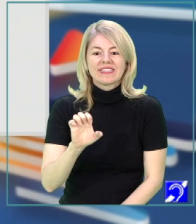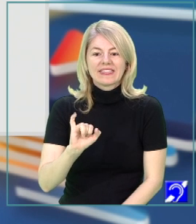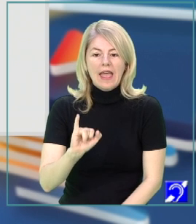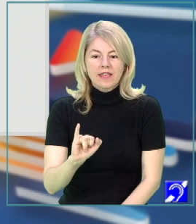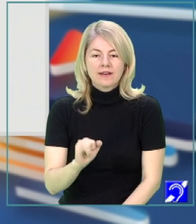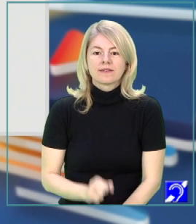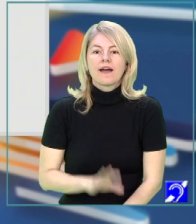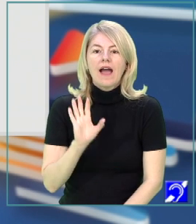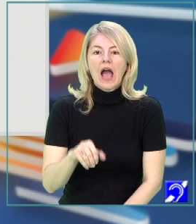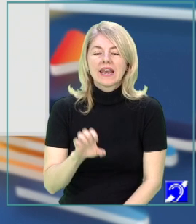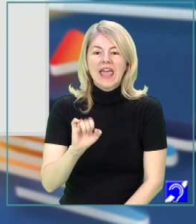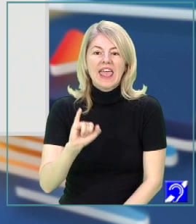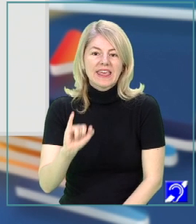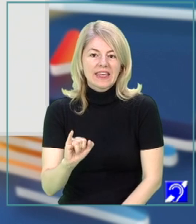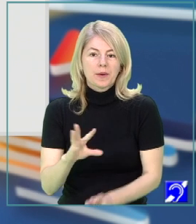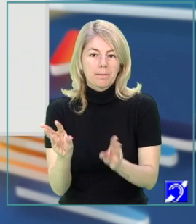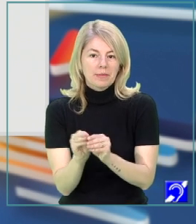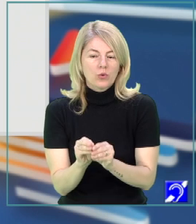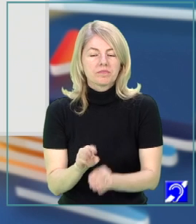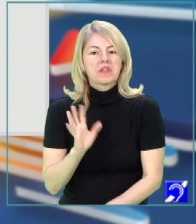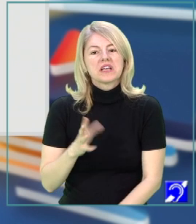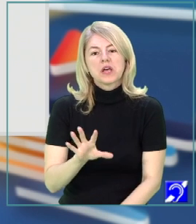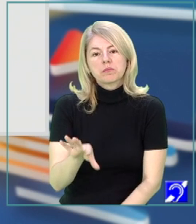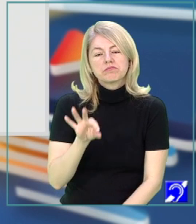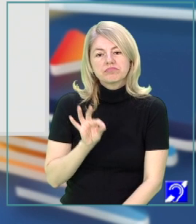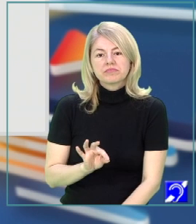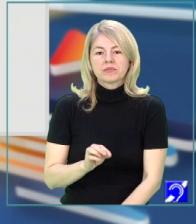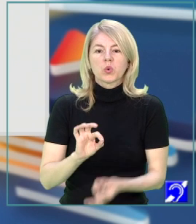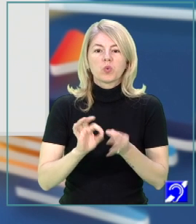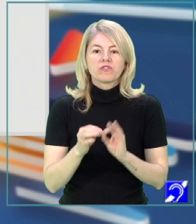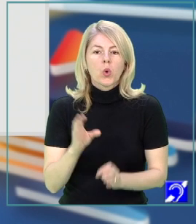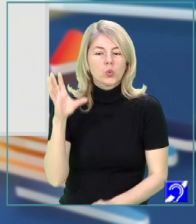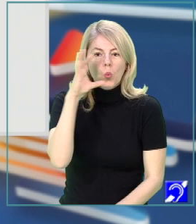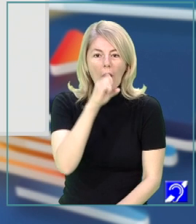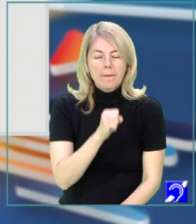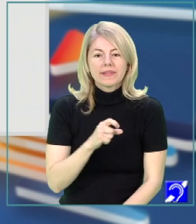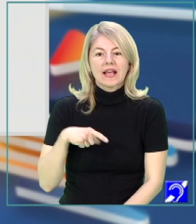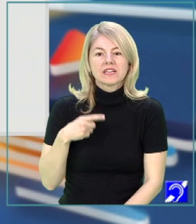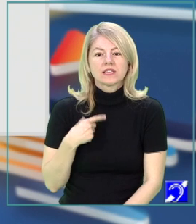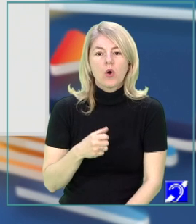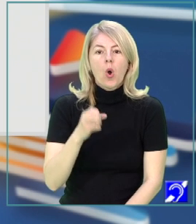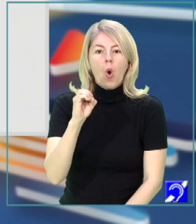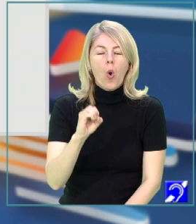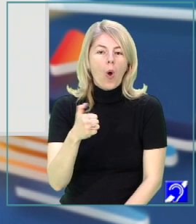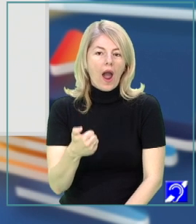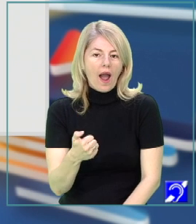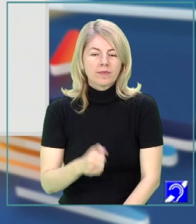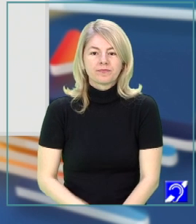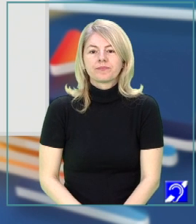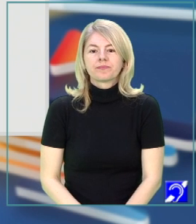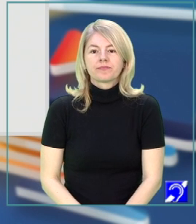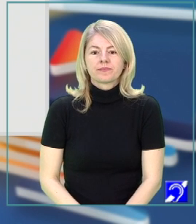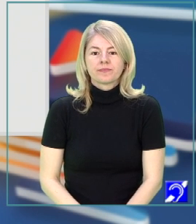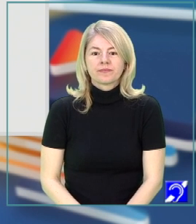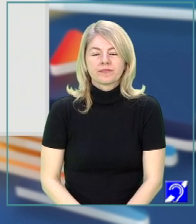conține diphtongul EI. Aș putea selecta cuvântul NOAPTE care conține diphtongul OA. Bineînțeles